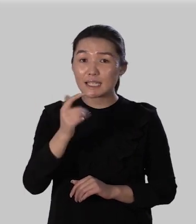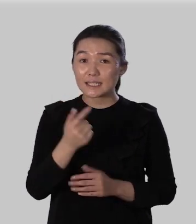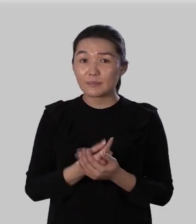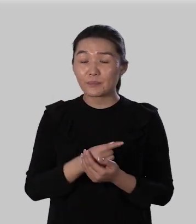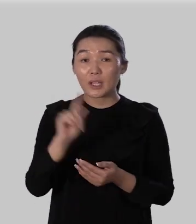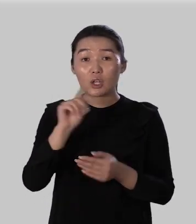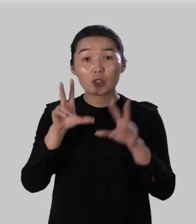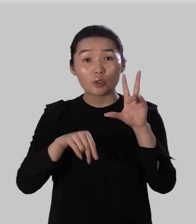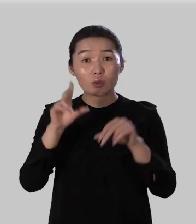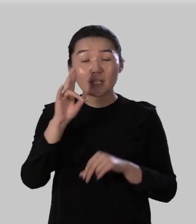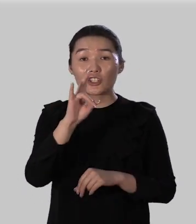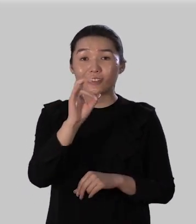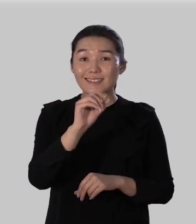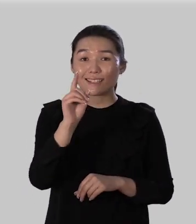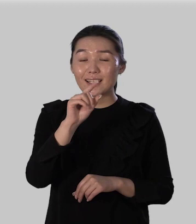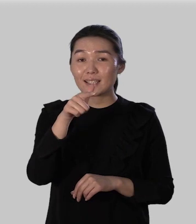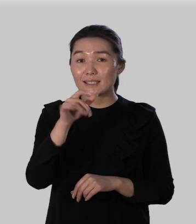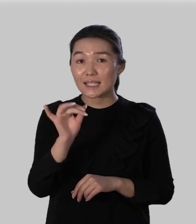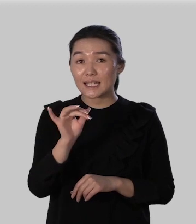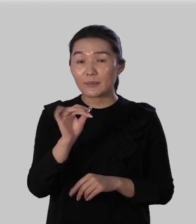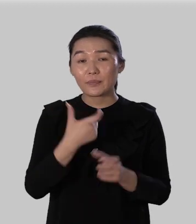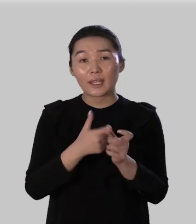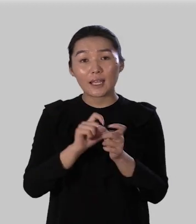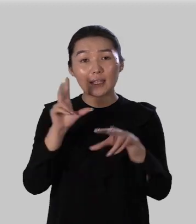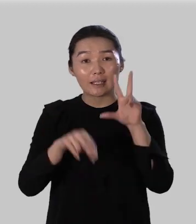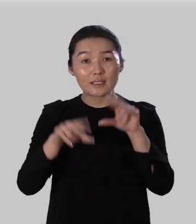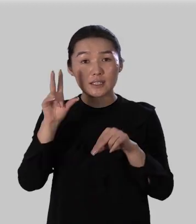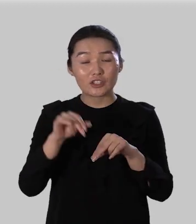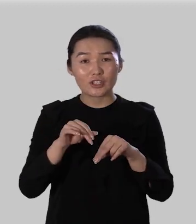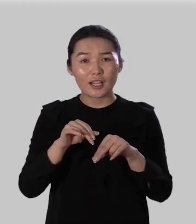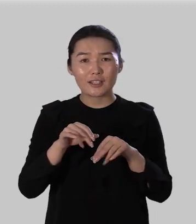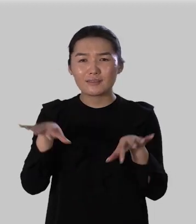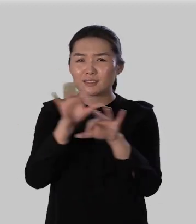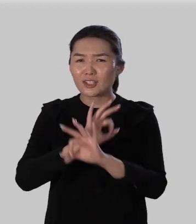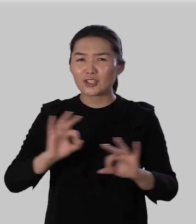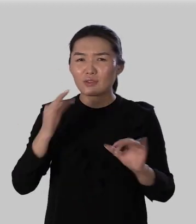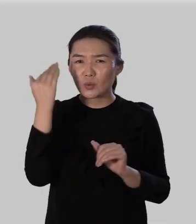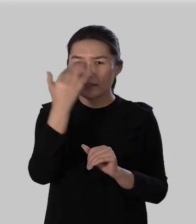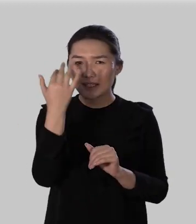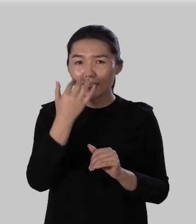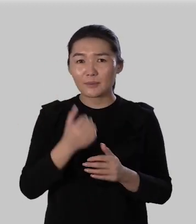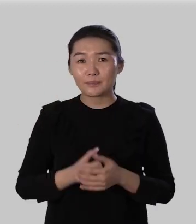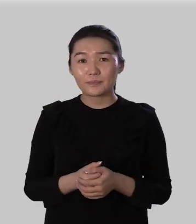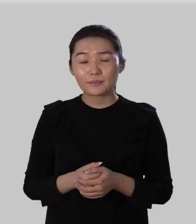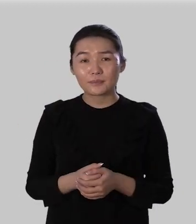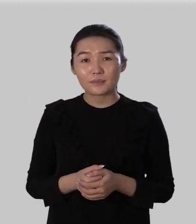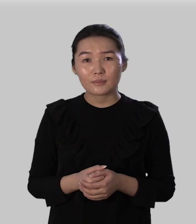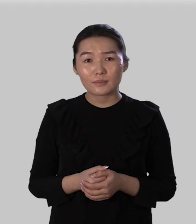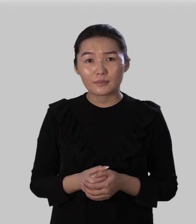что значит низги низги означает ничего не видно и